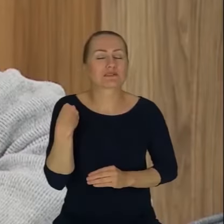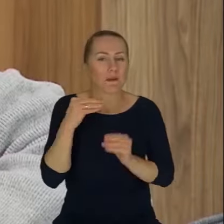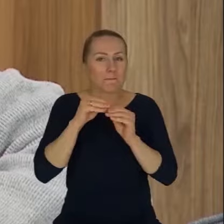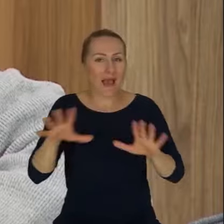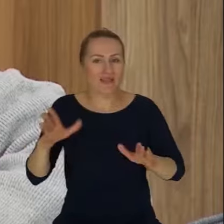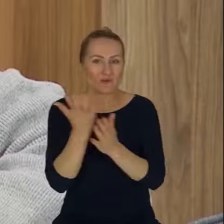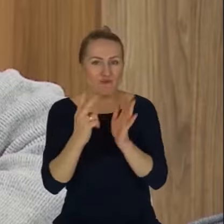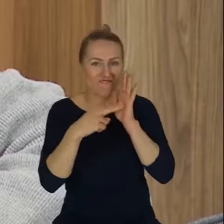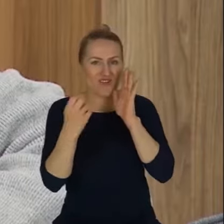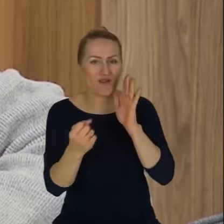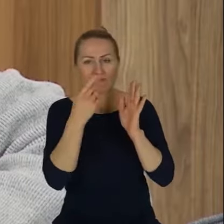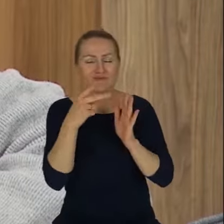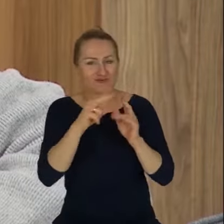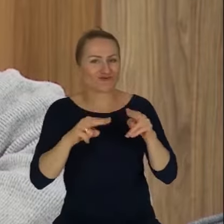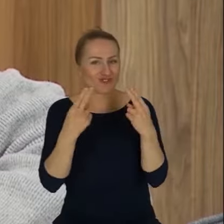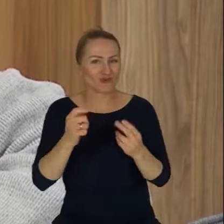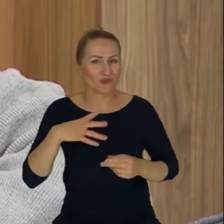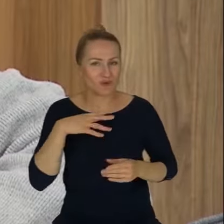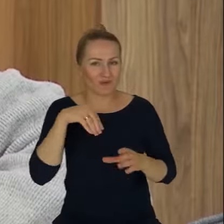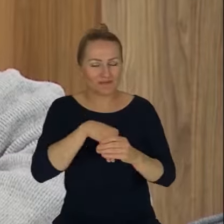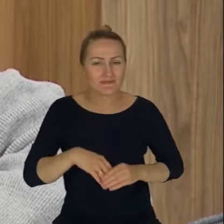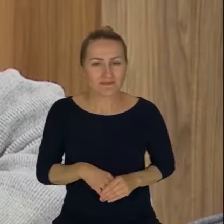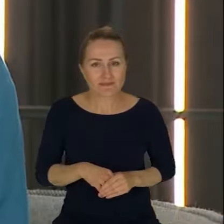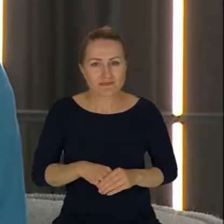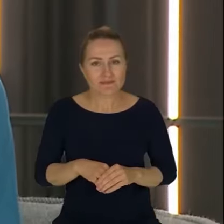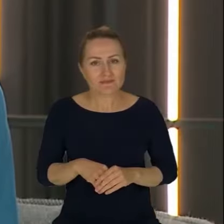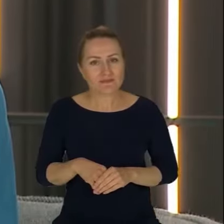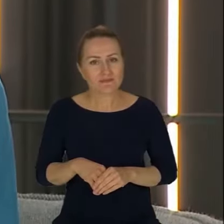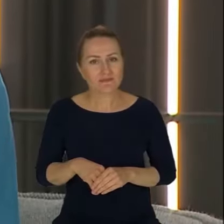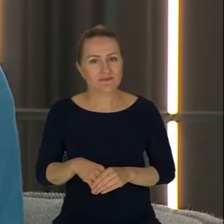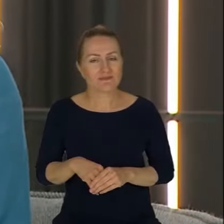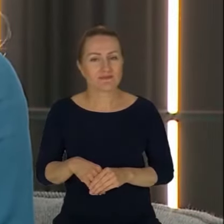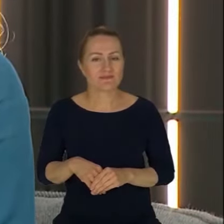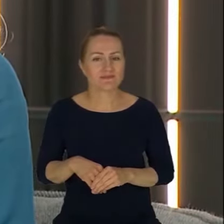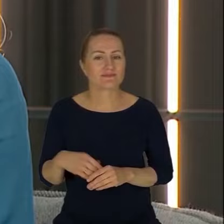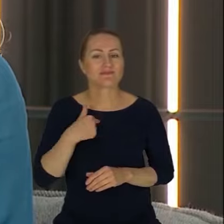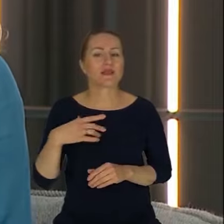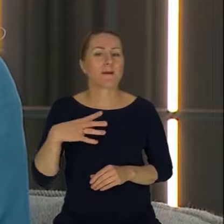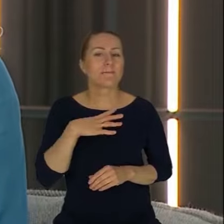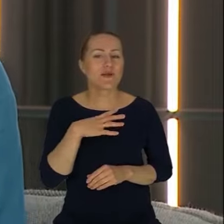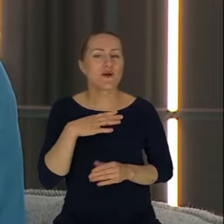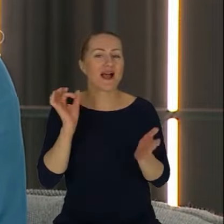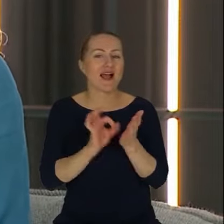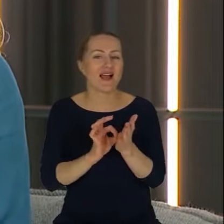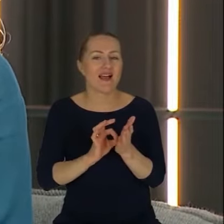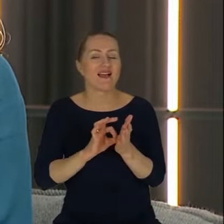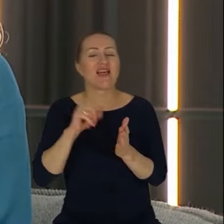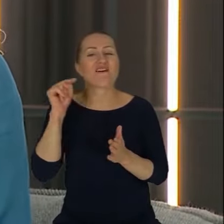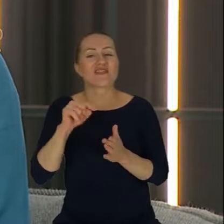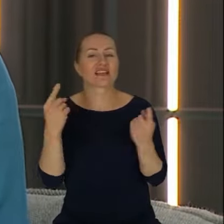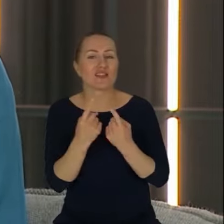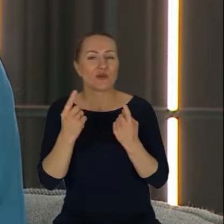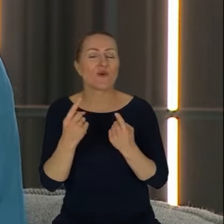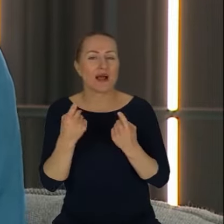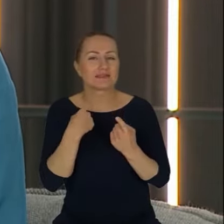dziennikarstwa, tak jak mówię. Ja akurat miałam tę przyjemność, nieprzyjemność, bo trudno to tak nazwać, żeby uczestniczyć w tym trochę od kuchni.